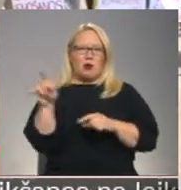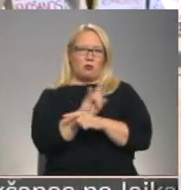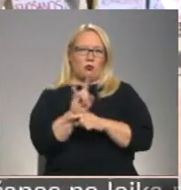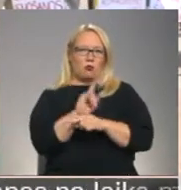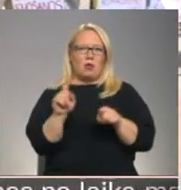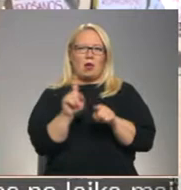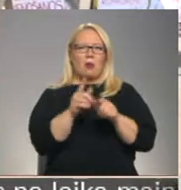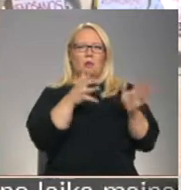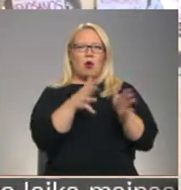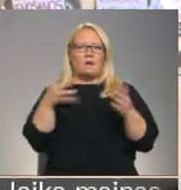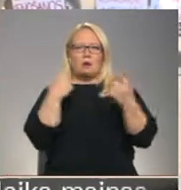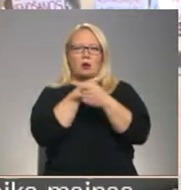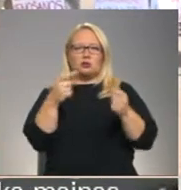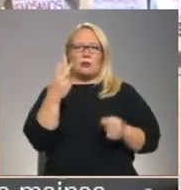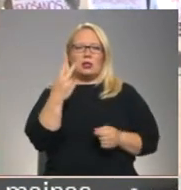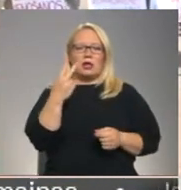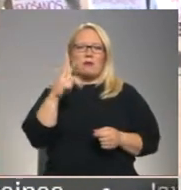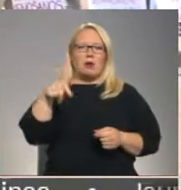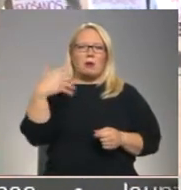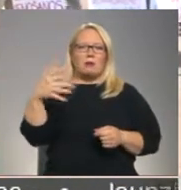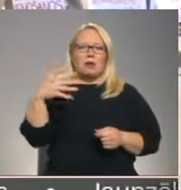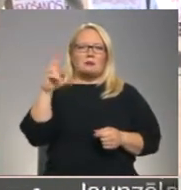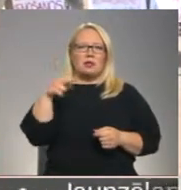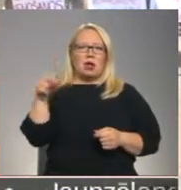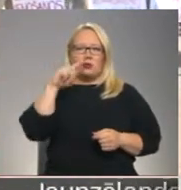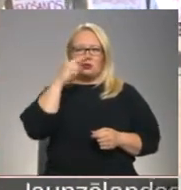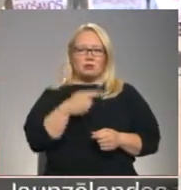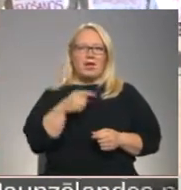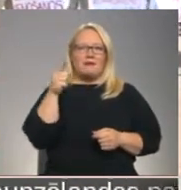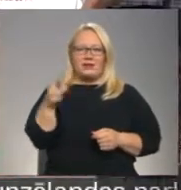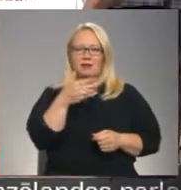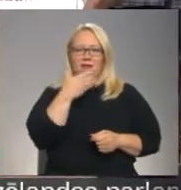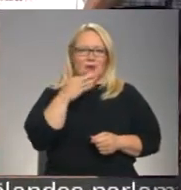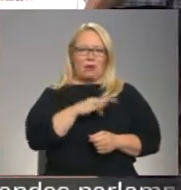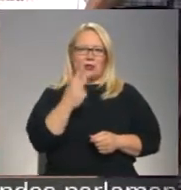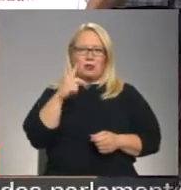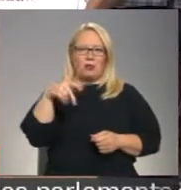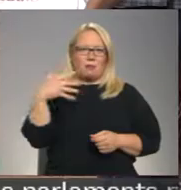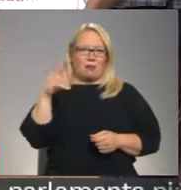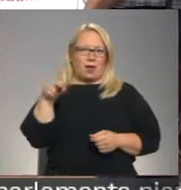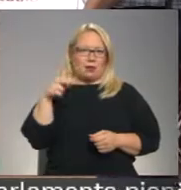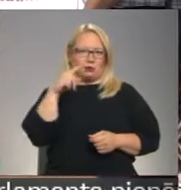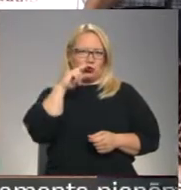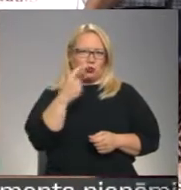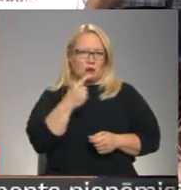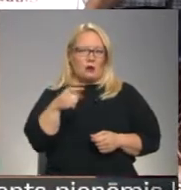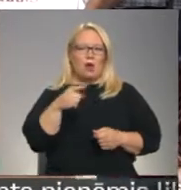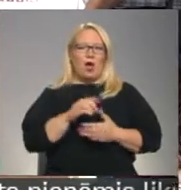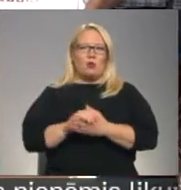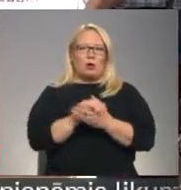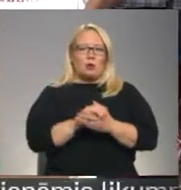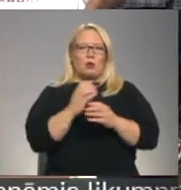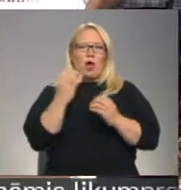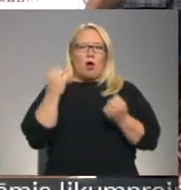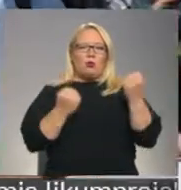provokatīva paziņojuma par 250 eiro stundā šie cilvēki nesaņem 250 eiro stundā. Autobus vadītāju un ārotbiedrību norāda, ja